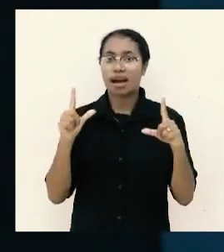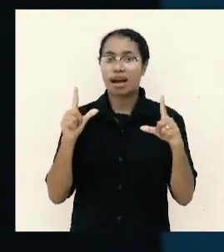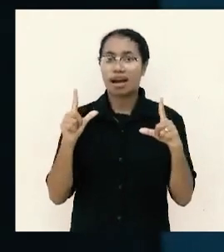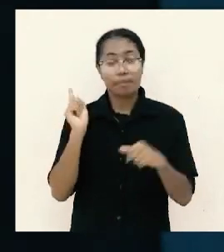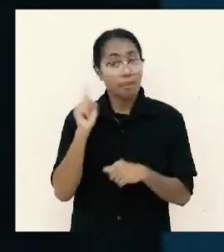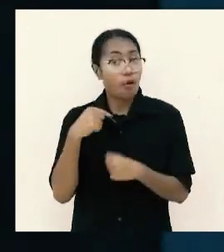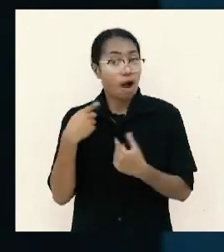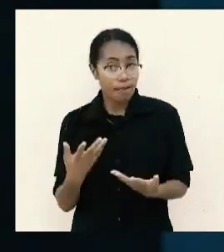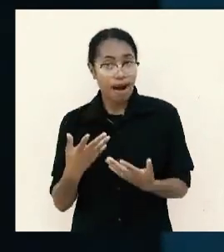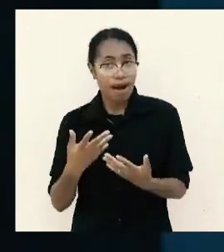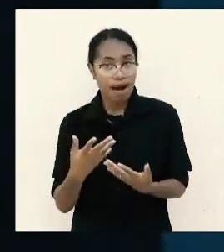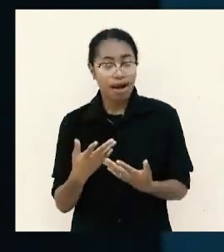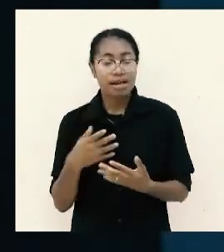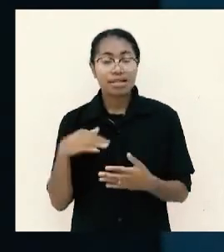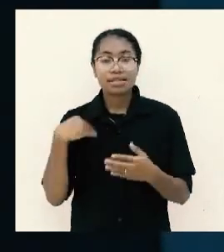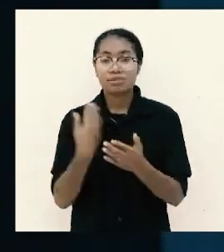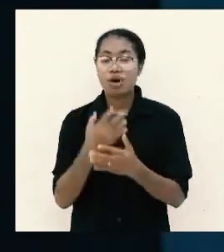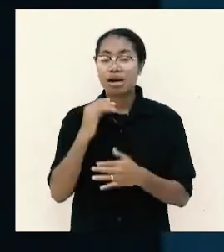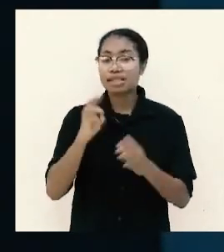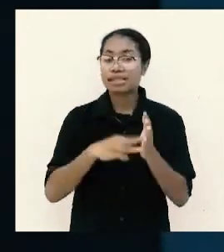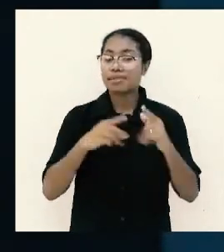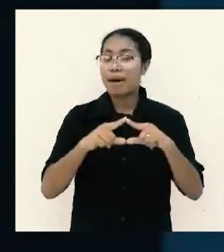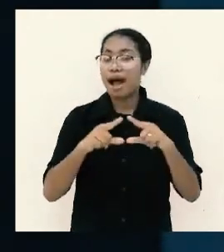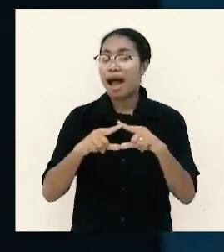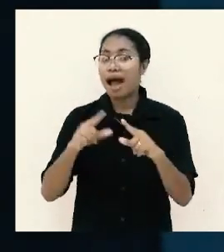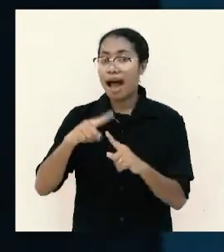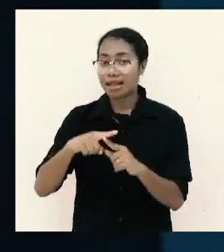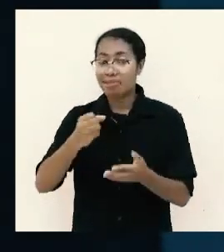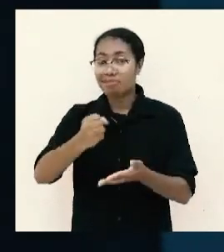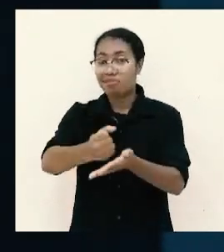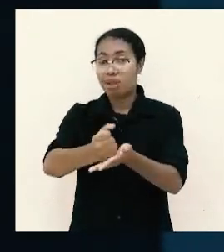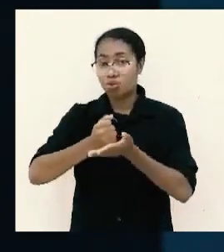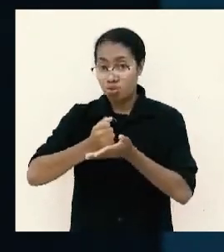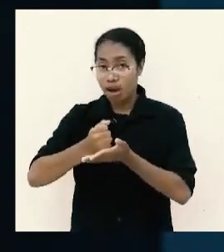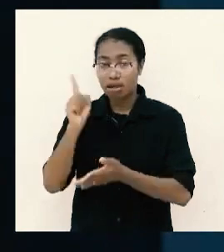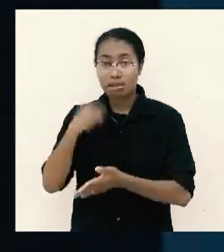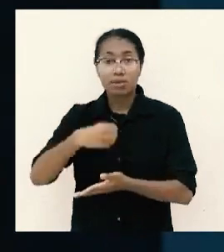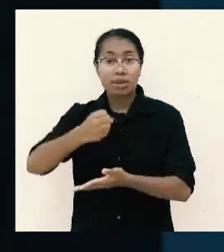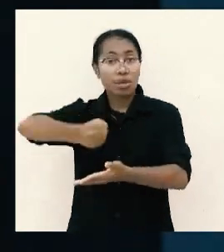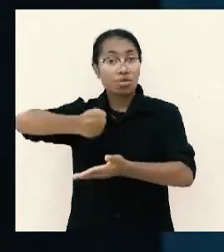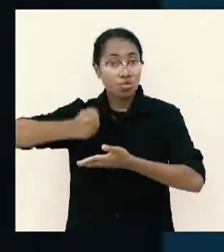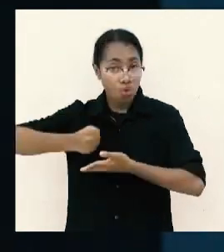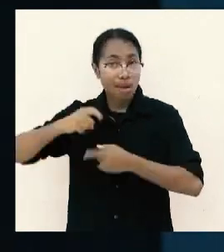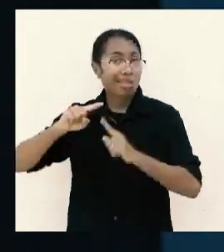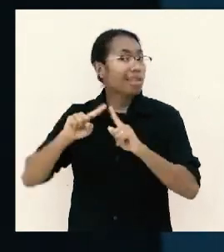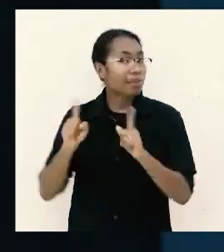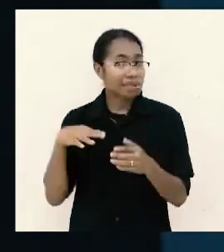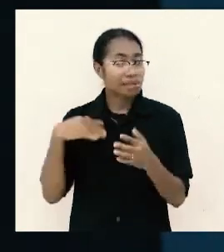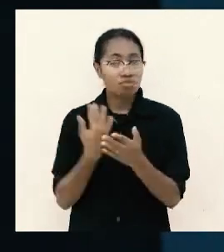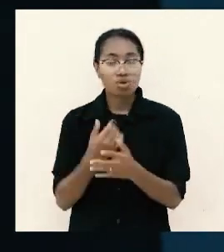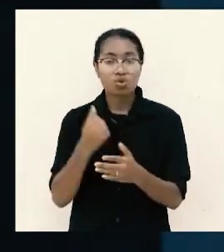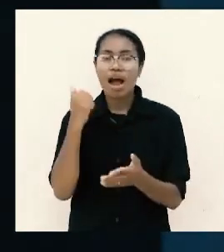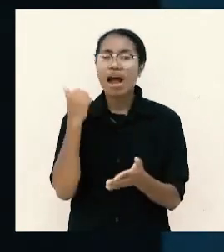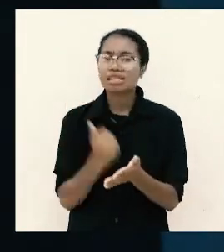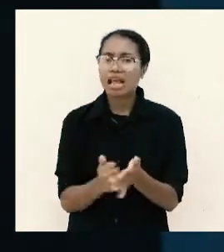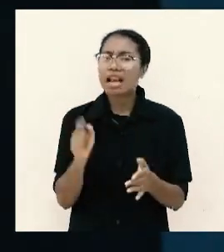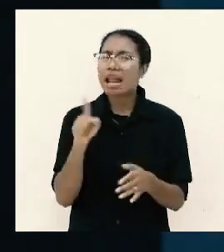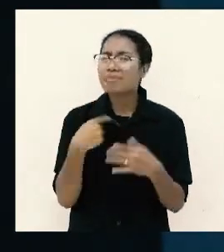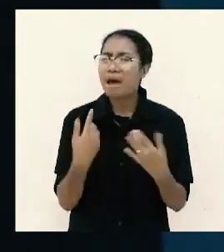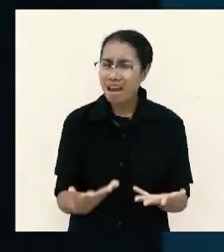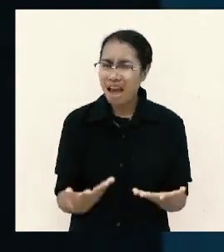sekalipun jamaat Filipi yang memberikan bantuan kepada dia tapi sesungguhnya semua berasal dari Tuhan